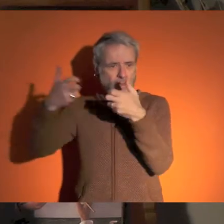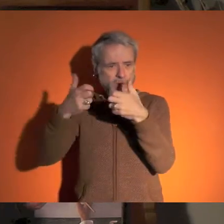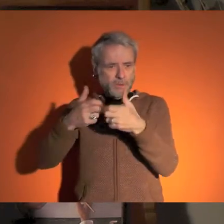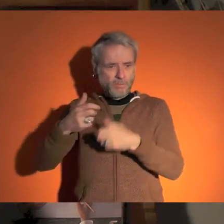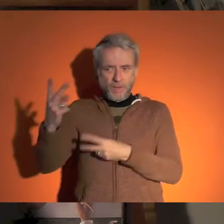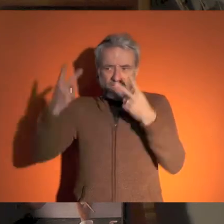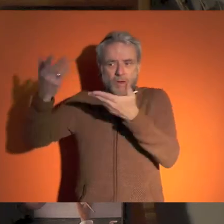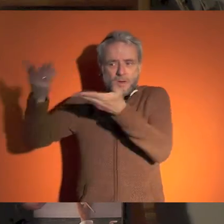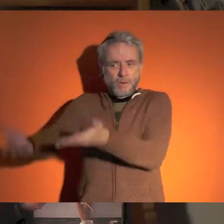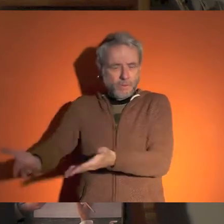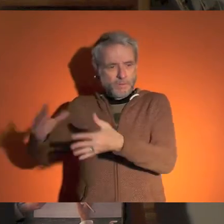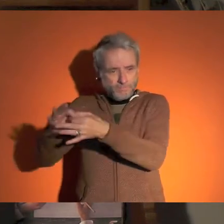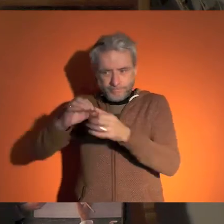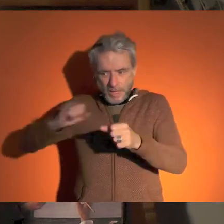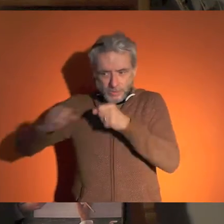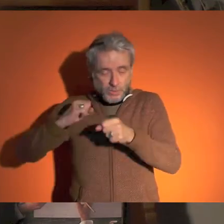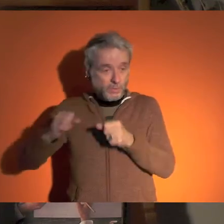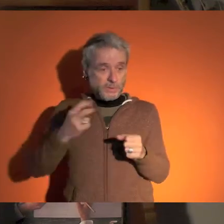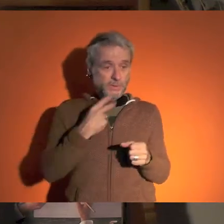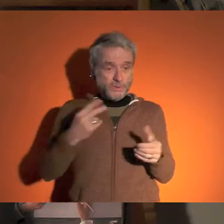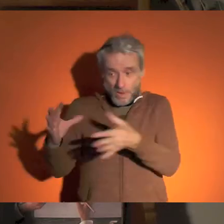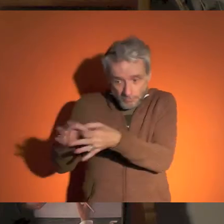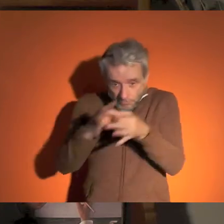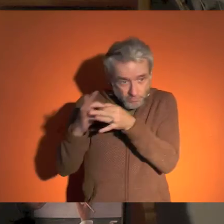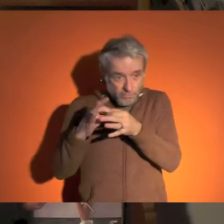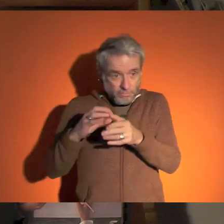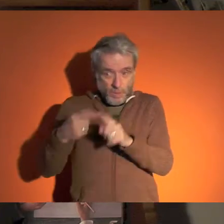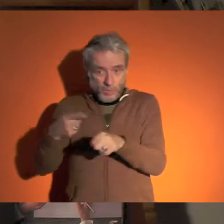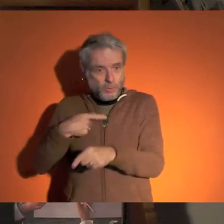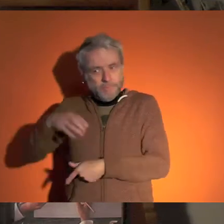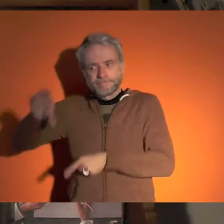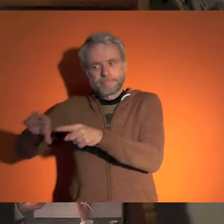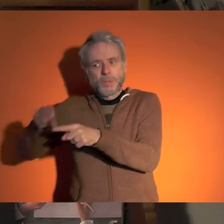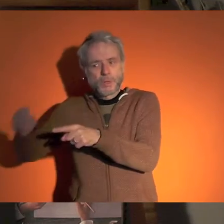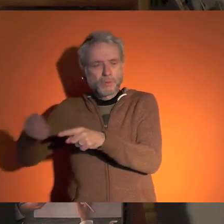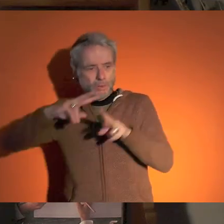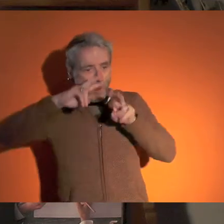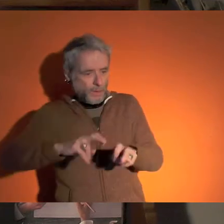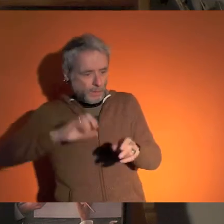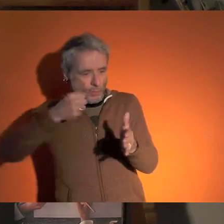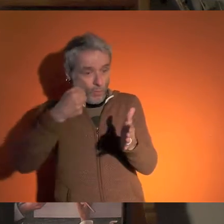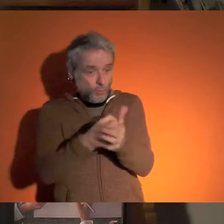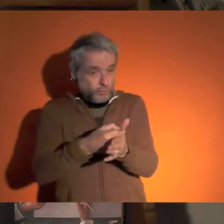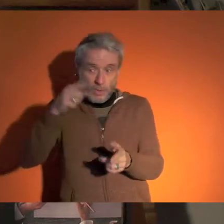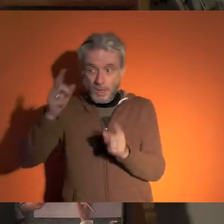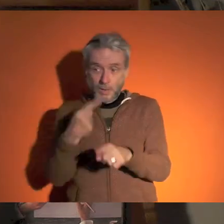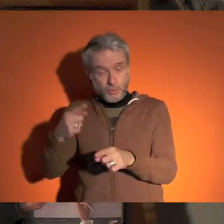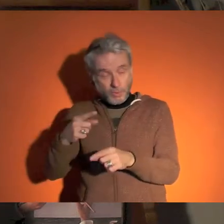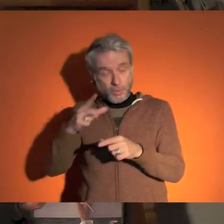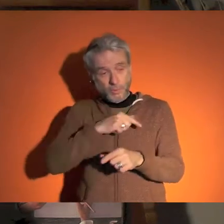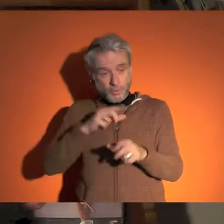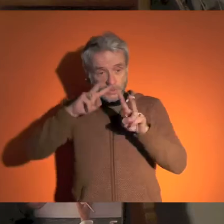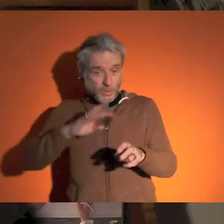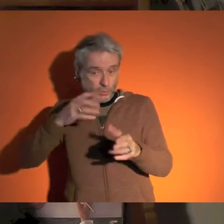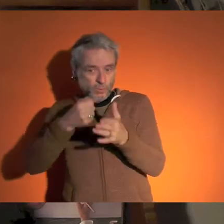police exemplaire dans son action, dans son rapport avec nos concitoyens, une police qui a les moyens de mener des enquêtes